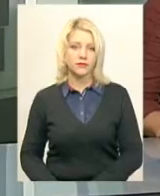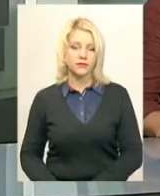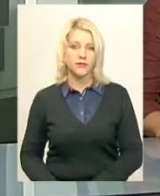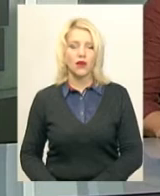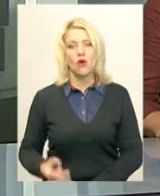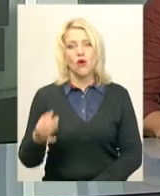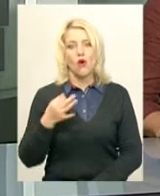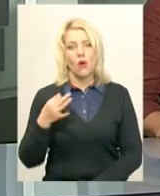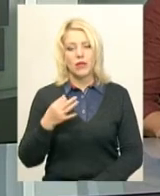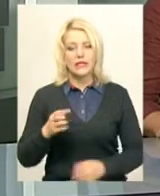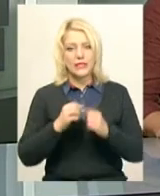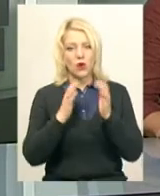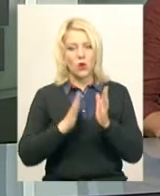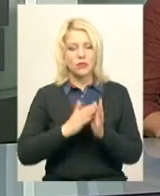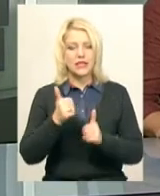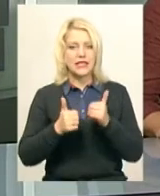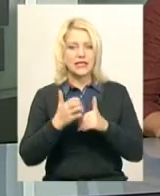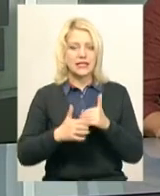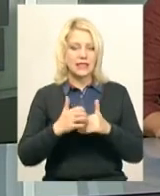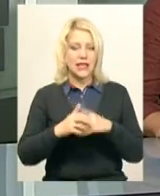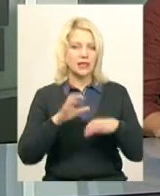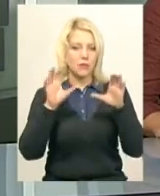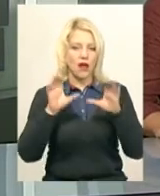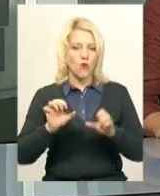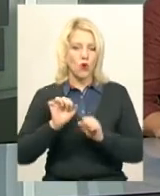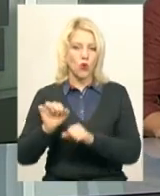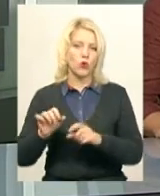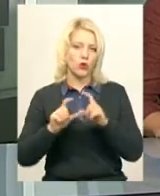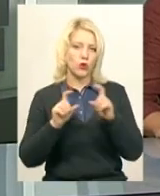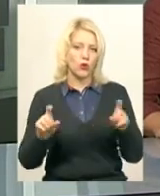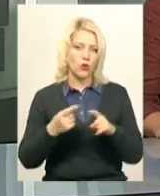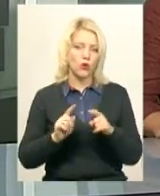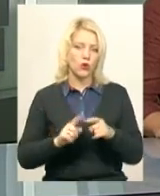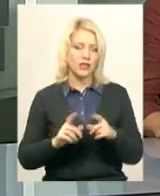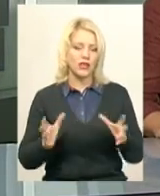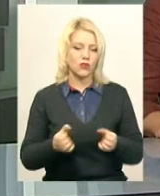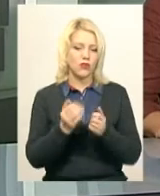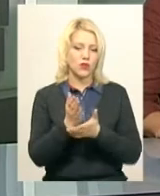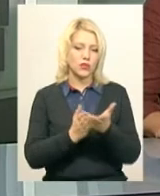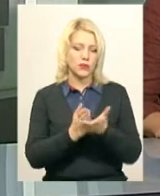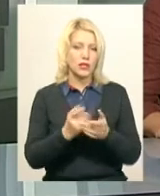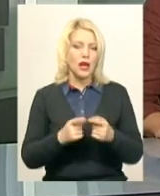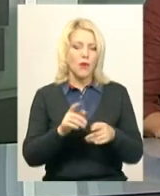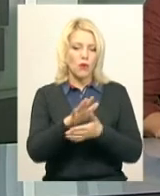Обласні комплексні змагання серед правоохоронних органів та рятувальних служб Неміада-2018 сьогодні продовжують змагання з